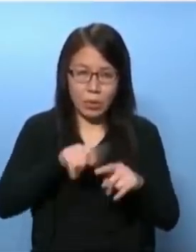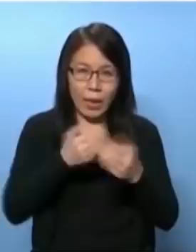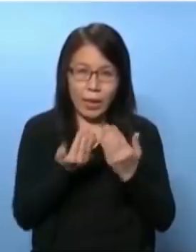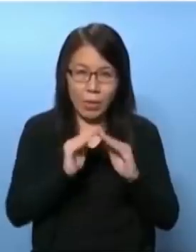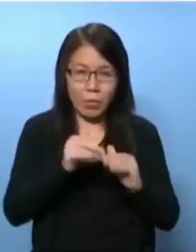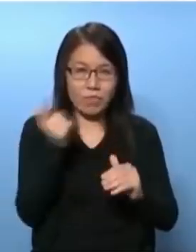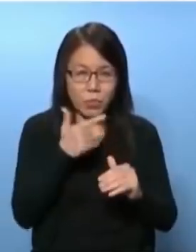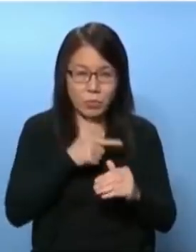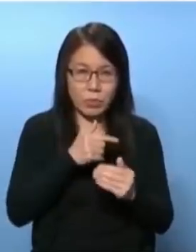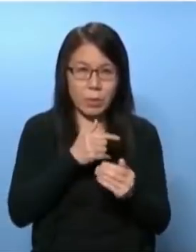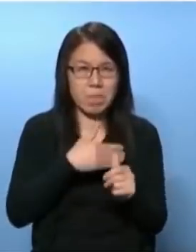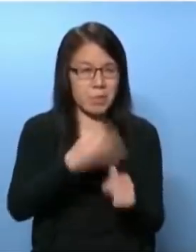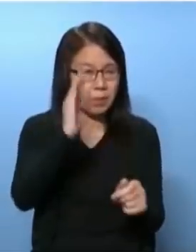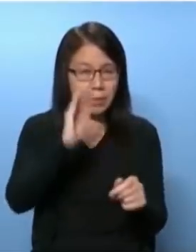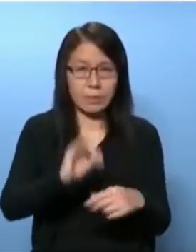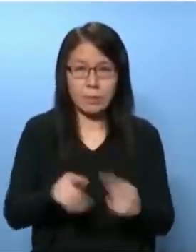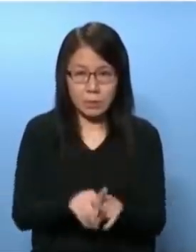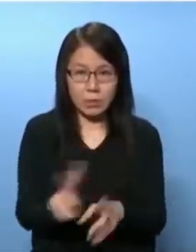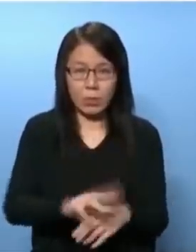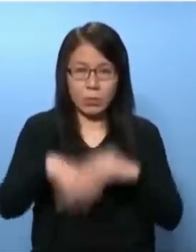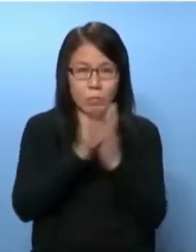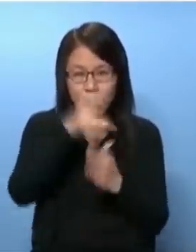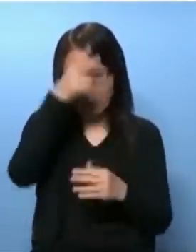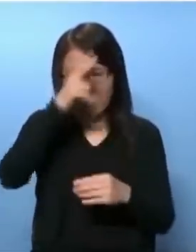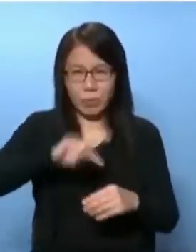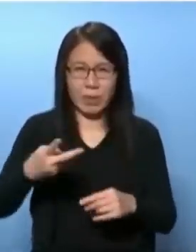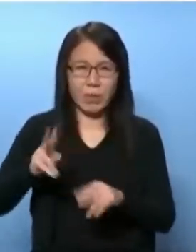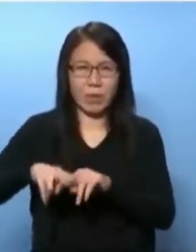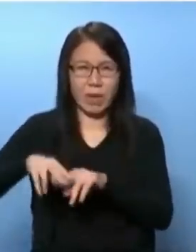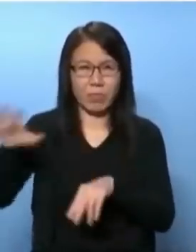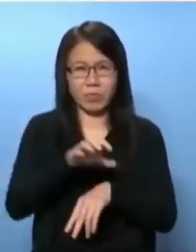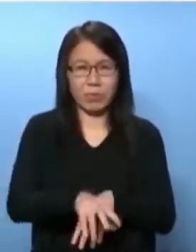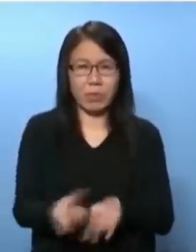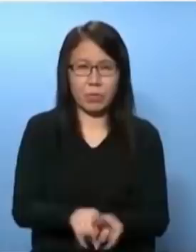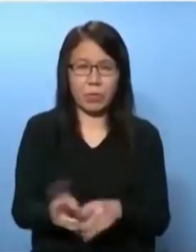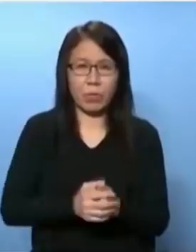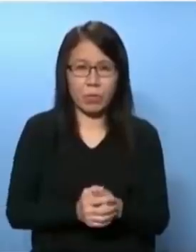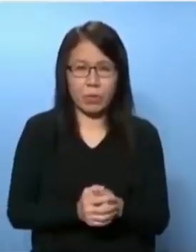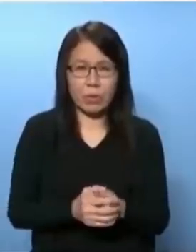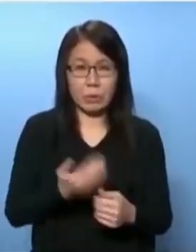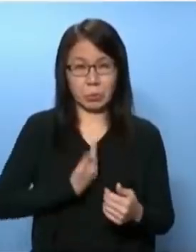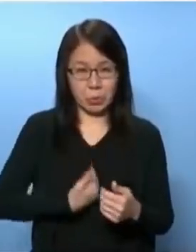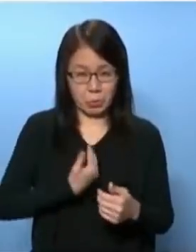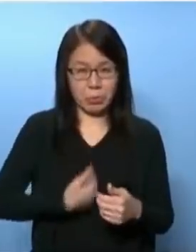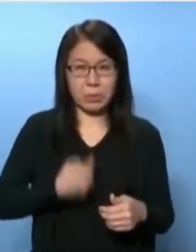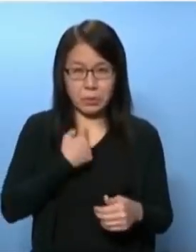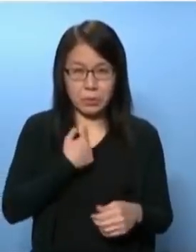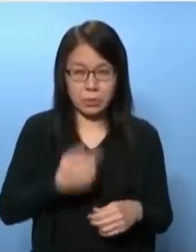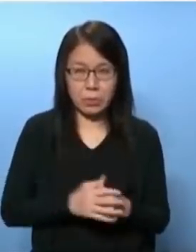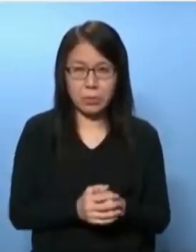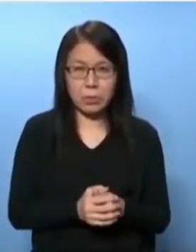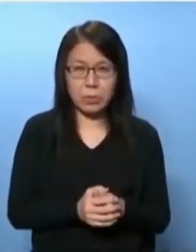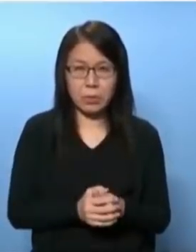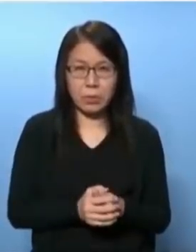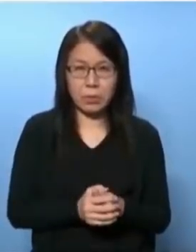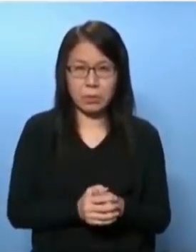他现在整个政府赤法就是好像刘少佳所说的要忠诚这个是在累